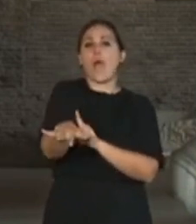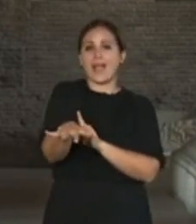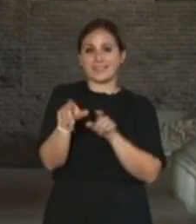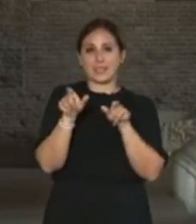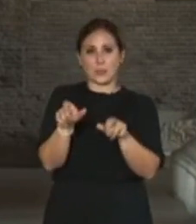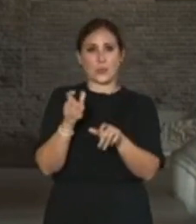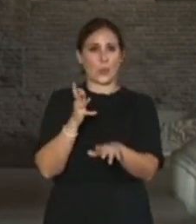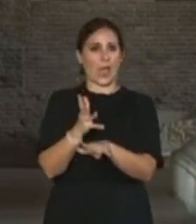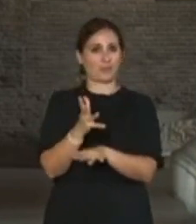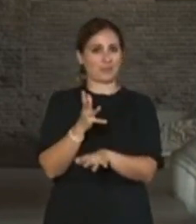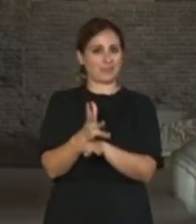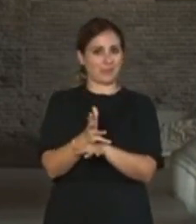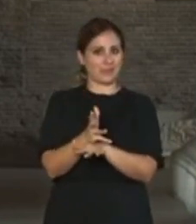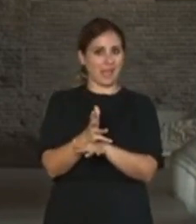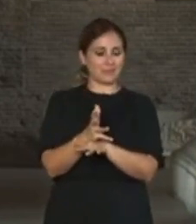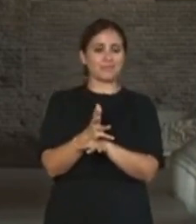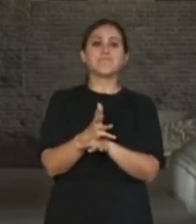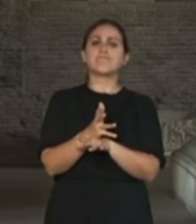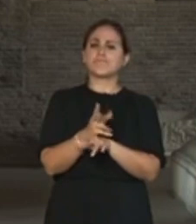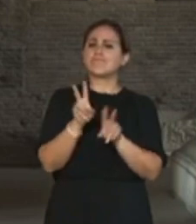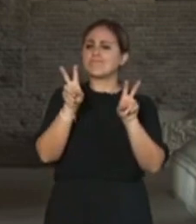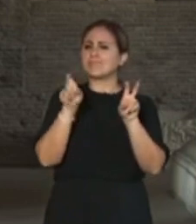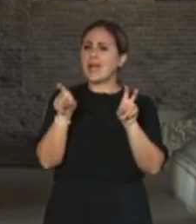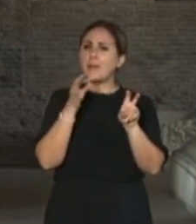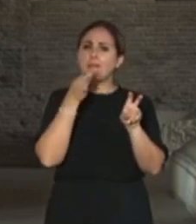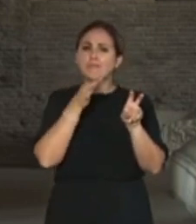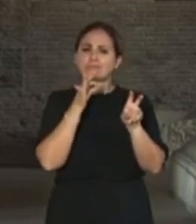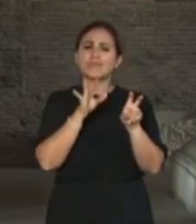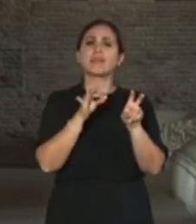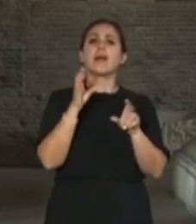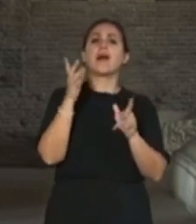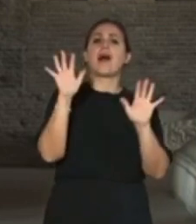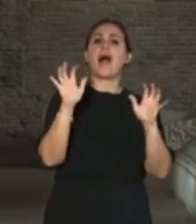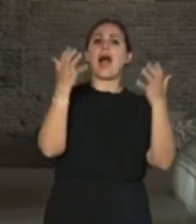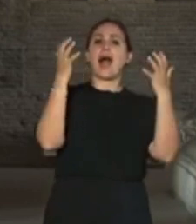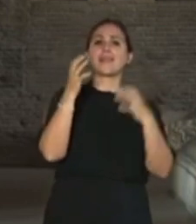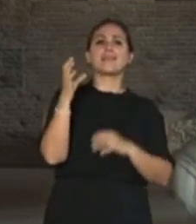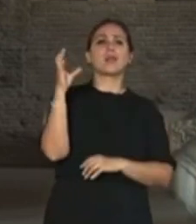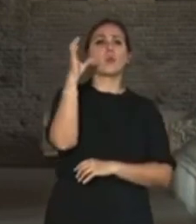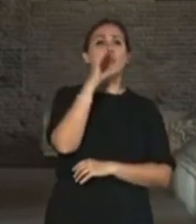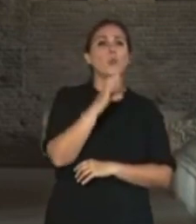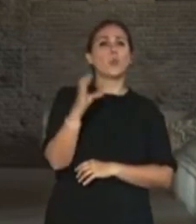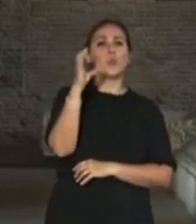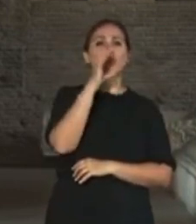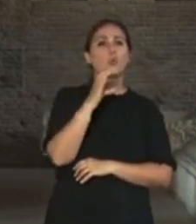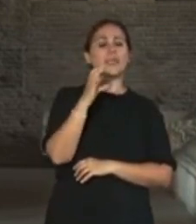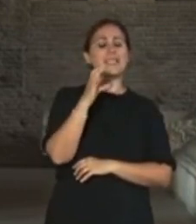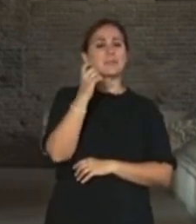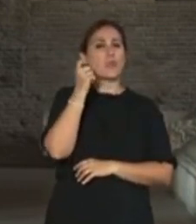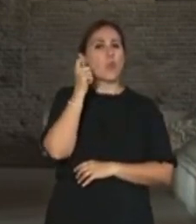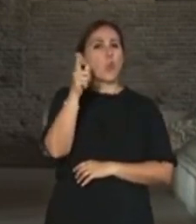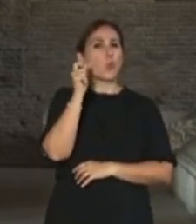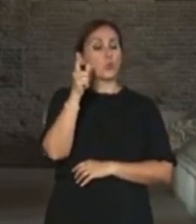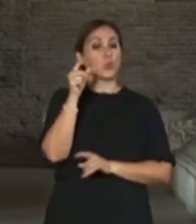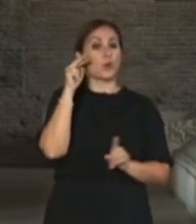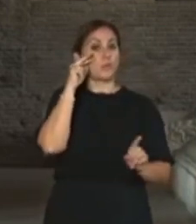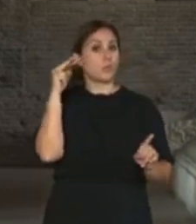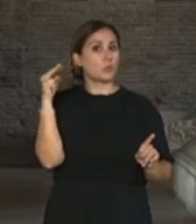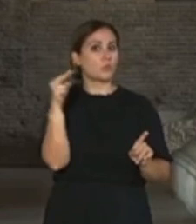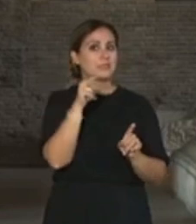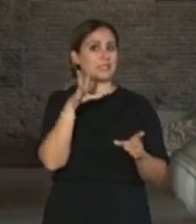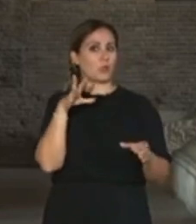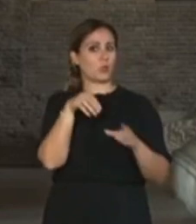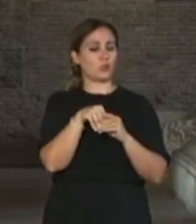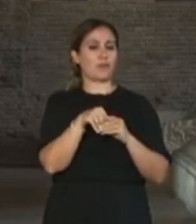e ci parlerà di arte, cultura e turismo in un'ottica inclusiva, mobilità, accoglianza e